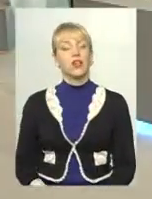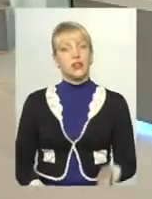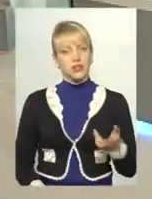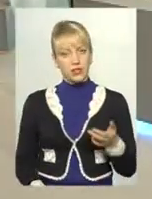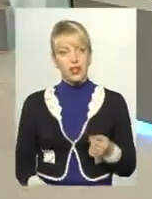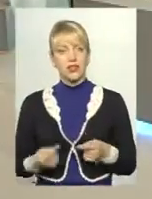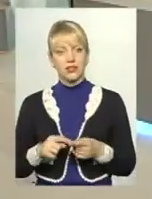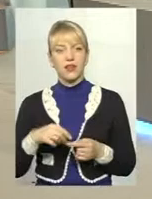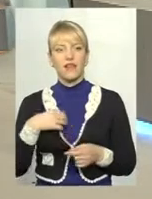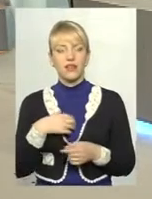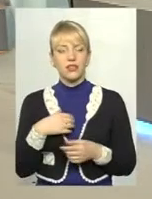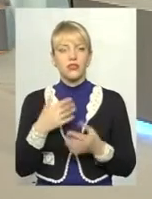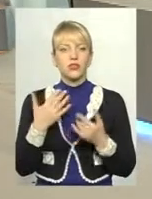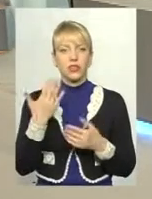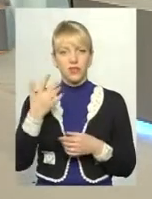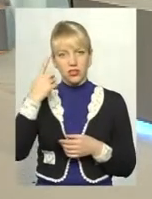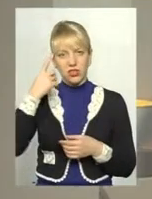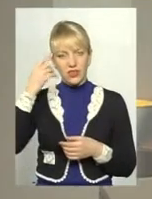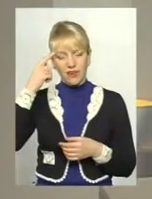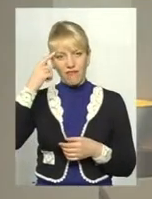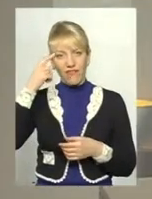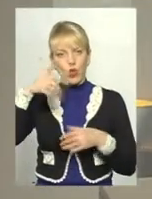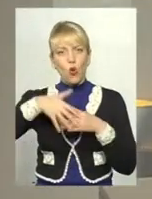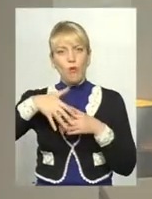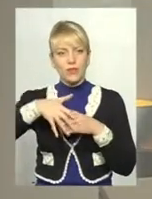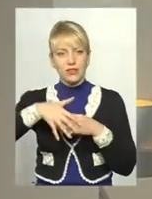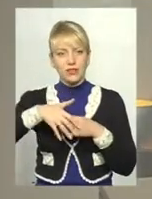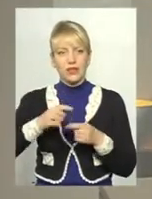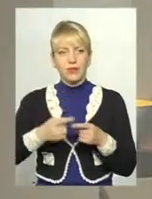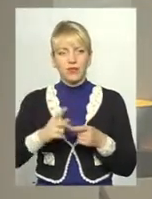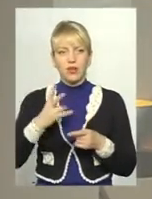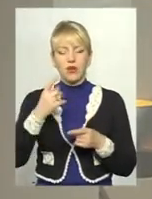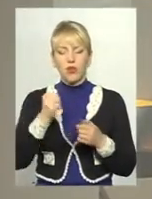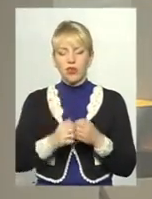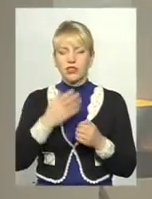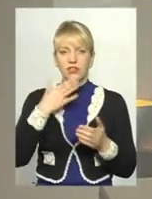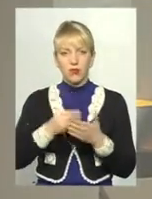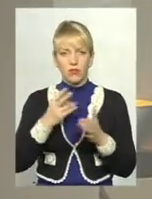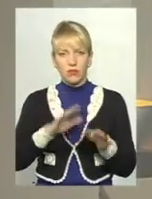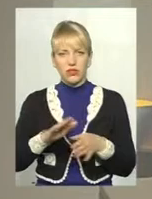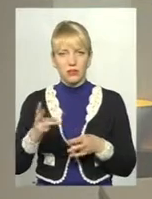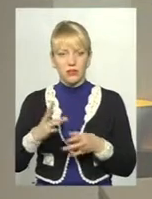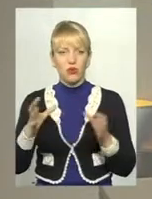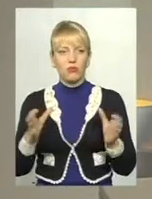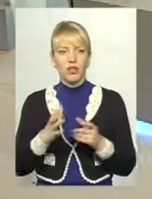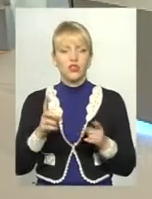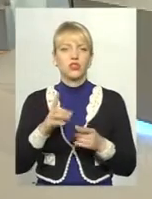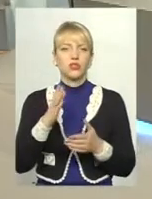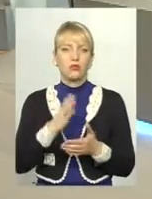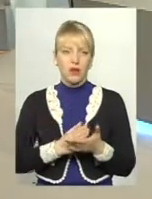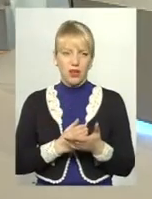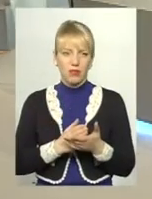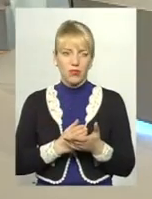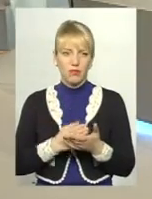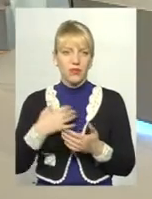важливо, адже наша свідомість перша, ми перші, кожен на своєму місці має оберігати те, що маємо, першим